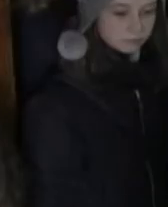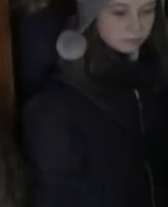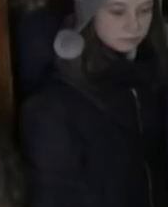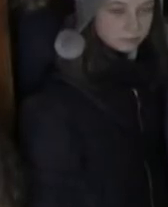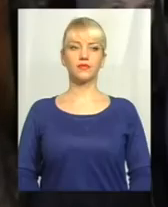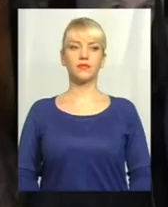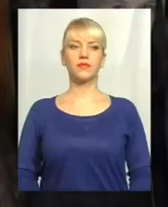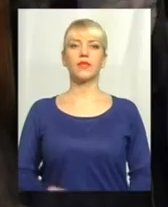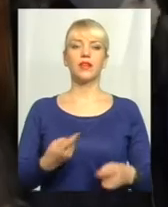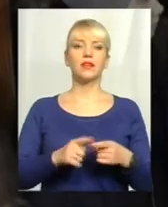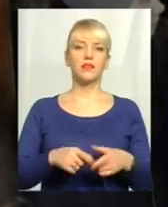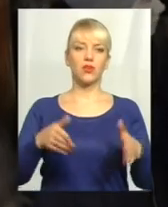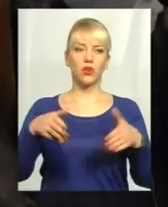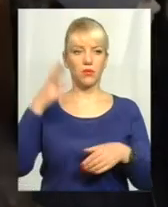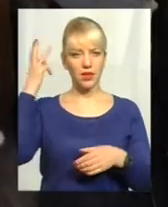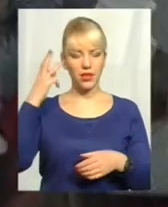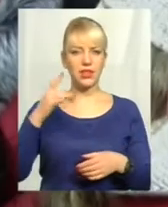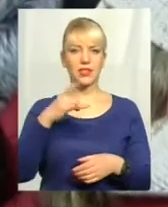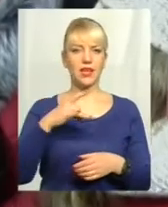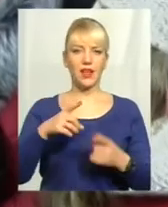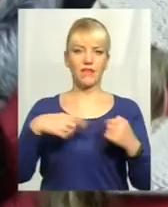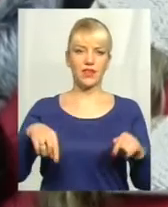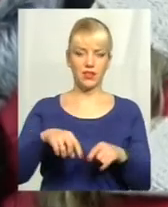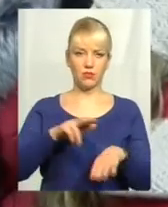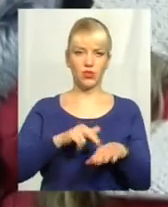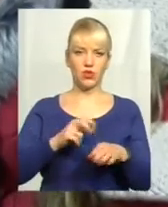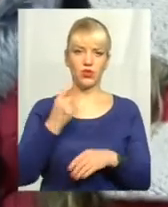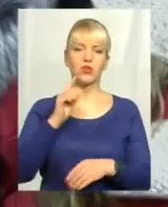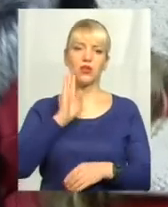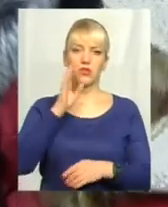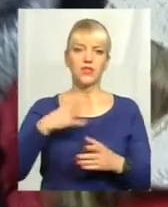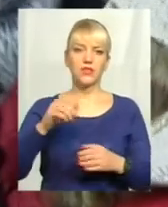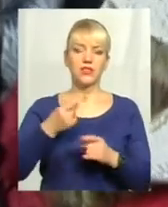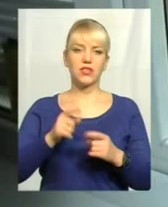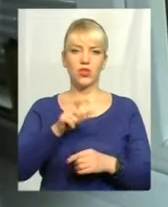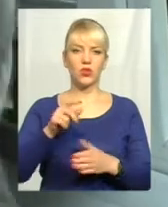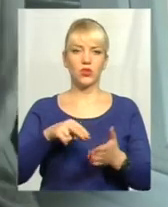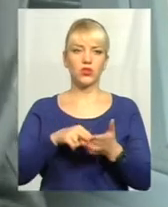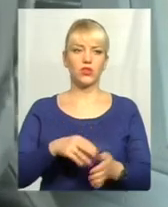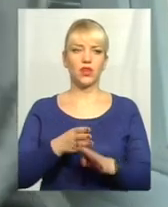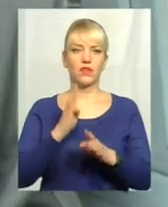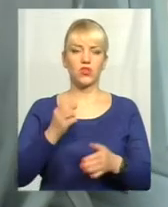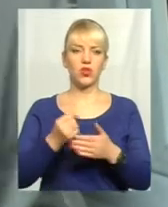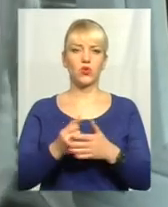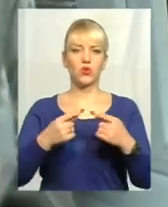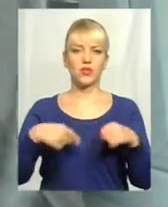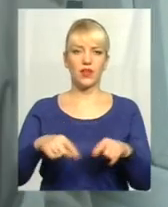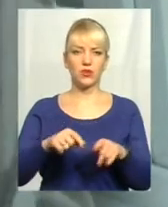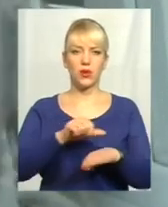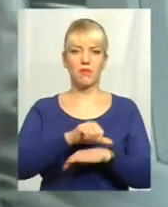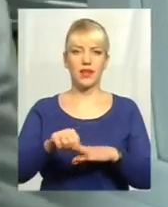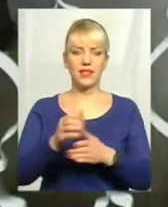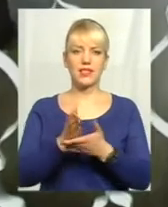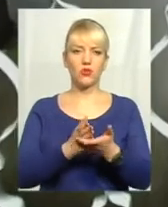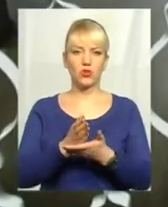Це коридор Хмельницького райвідділу поліції об 11-й ранку. Усі ці люди стоять у черзі до сектору міграційної служби,